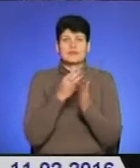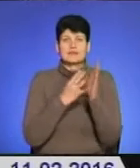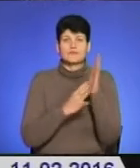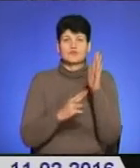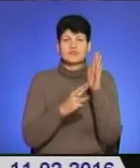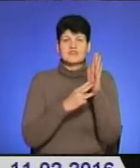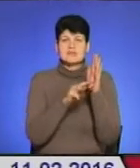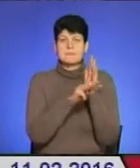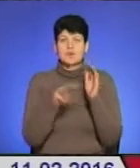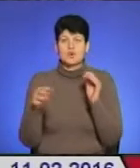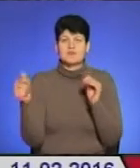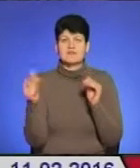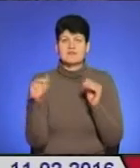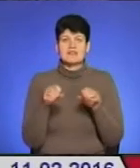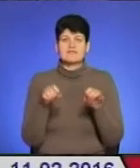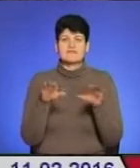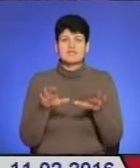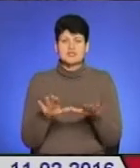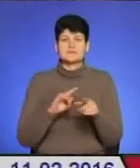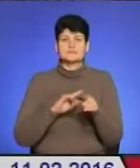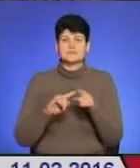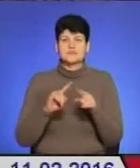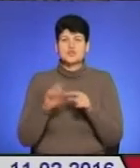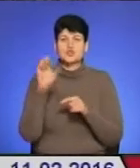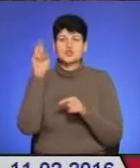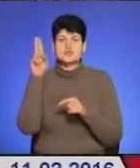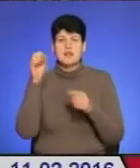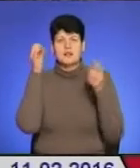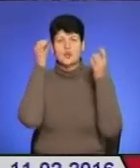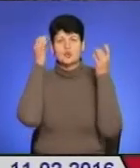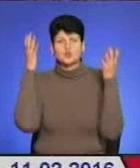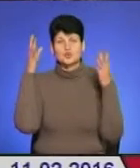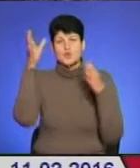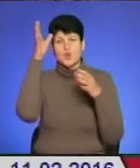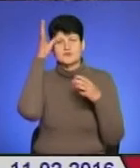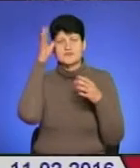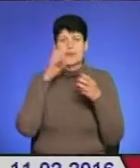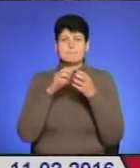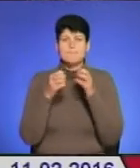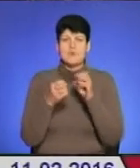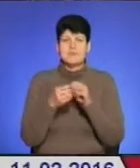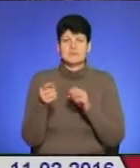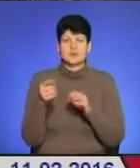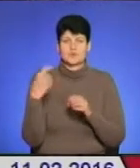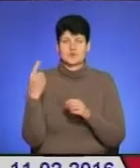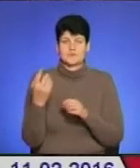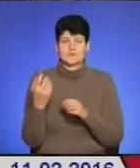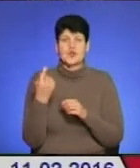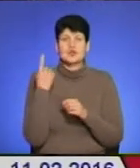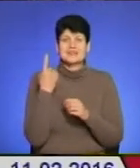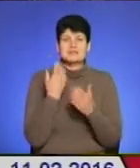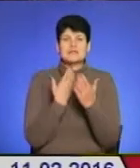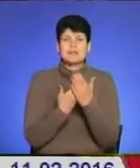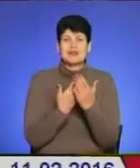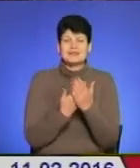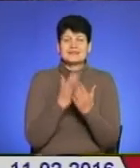мільйонів гривень на вирішення негальних, соціальних, культурних, освітніх проблем Тернопільської області. Одним з прикладів